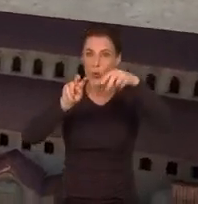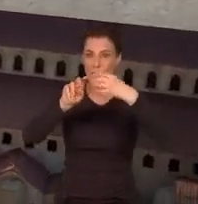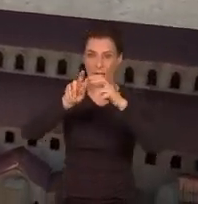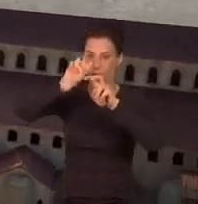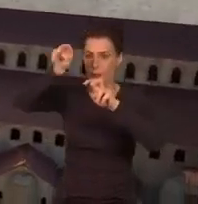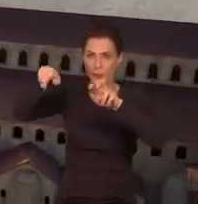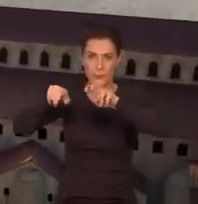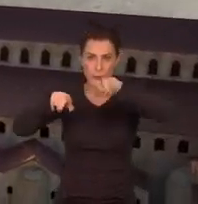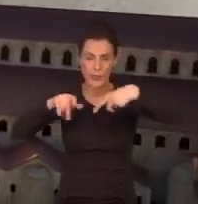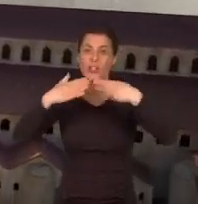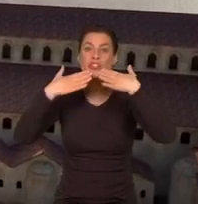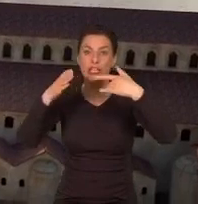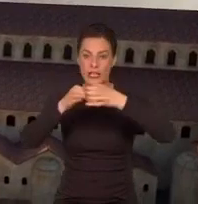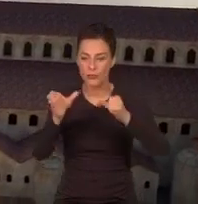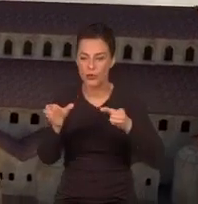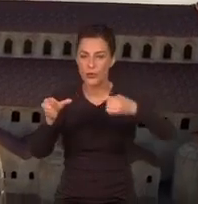rozległą środkową przestrzeń.